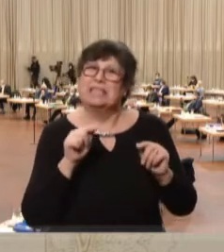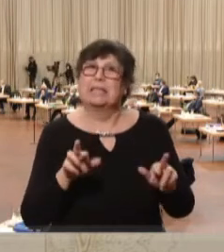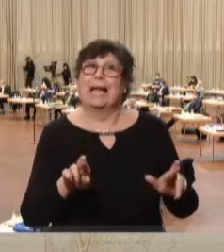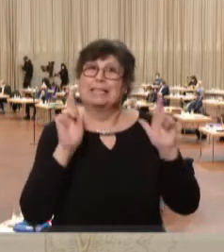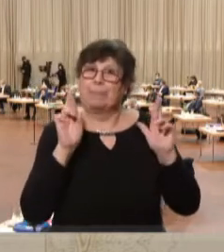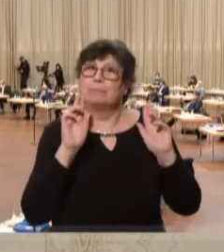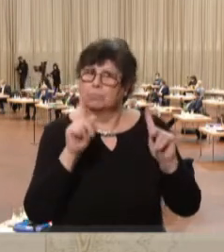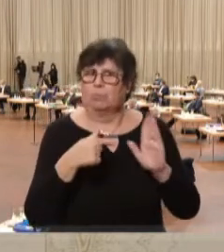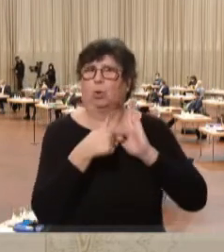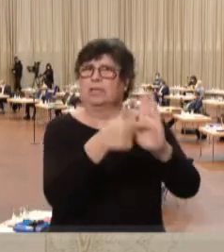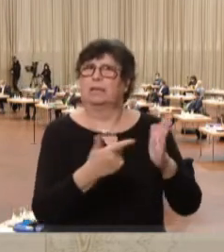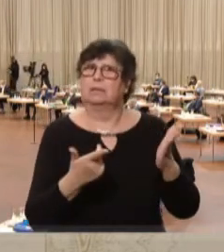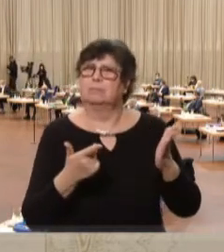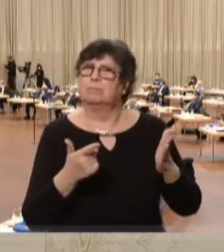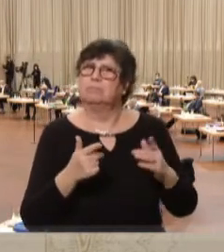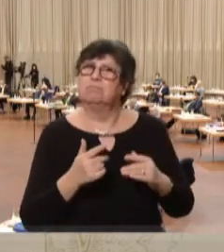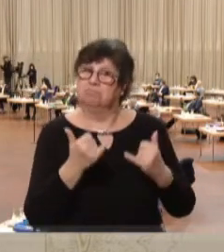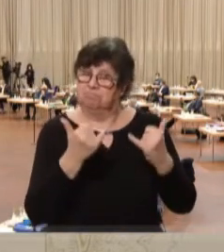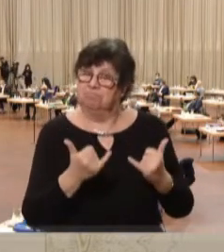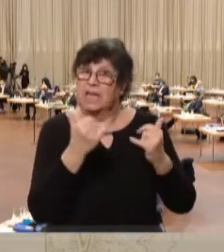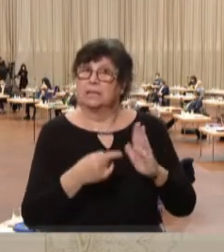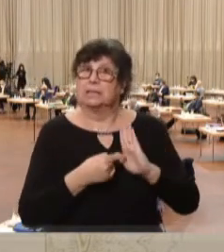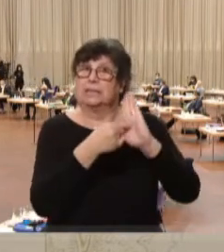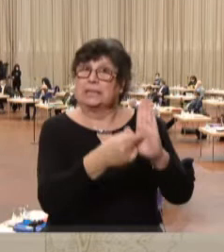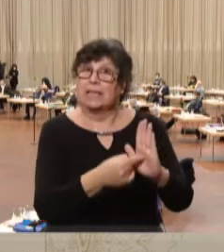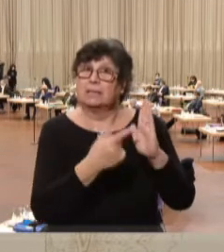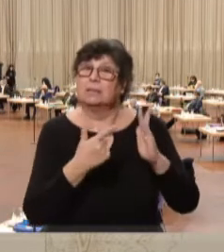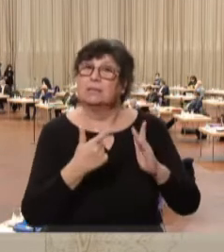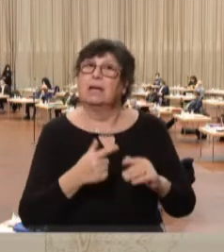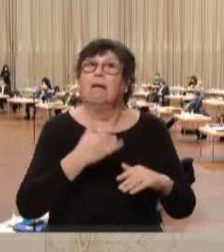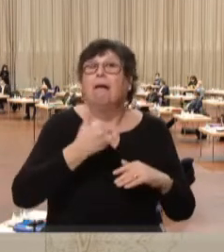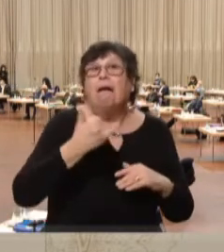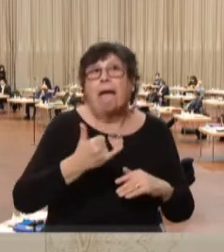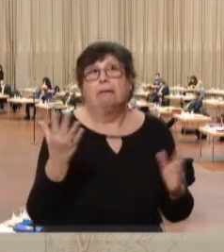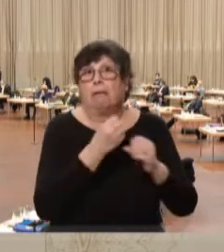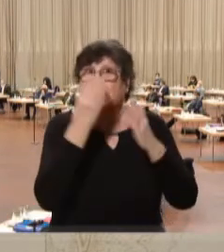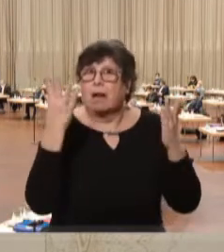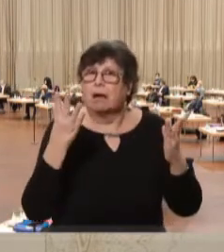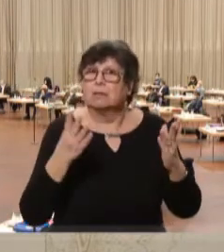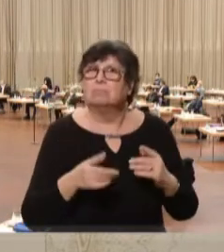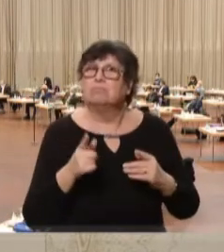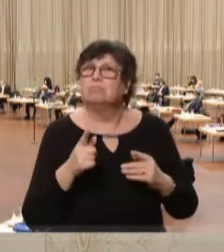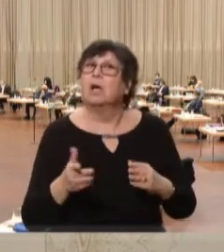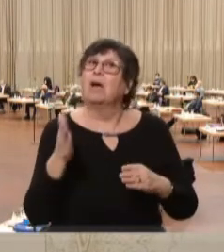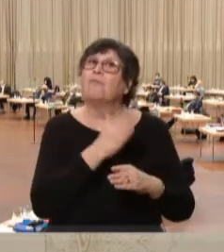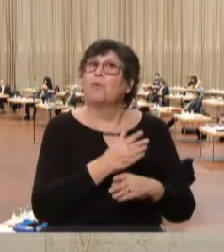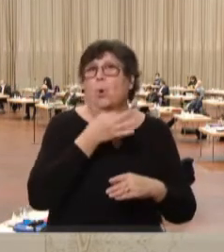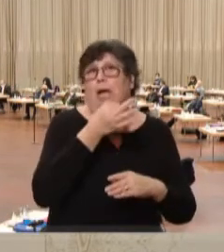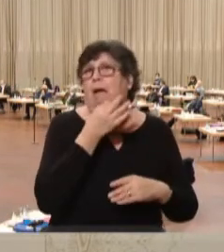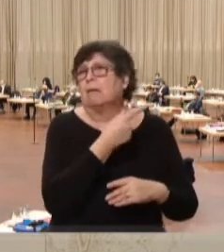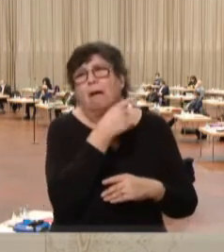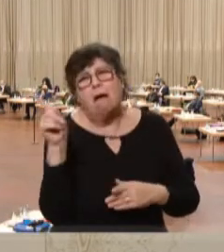Ihnen auch zeigen. Und den kann man Ihnen jetzt zeigen, weil ja jedem klar ist, und das haben die Vorredner ja auch alle gesagt,